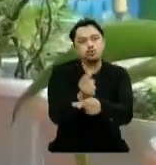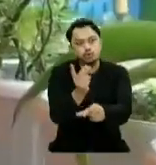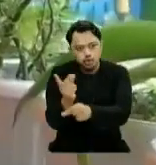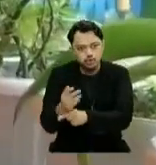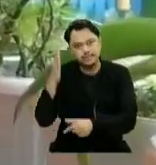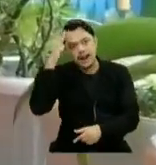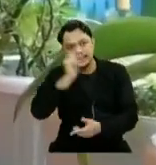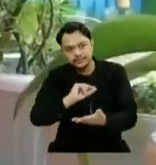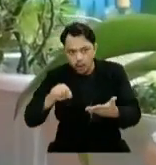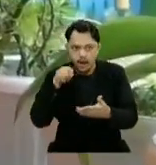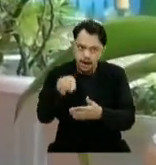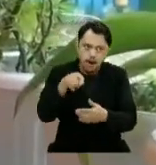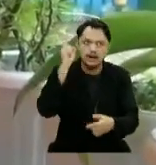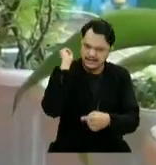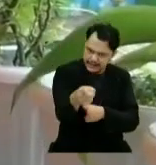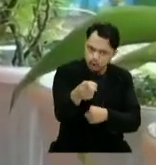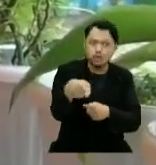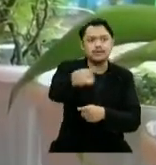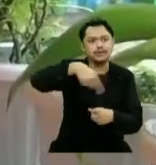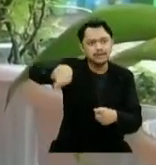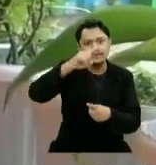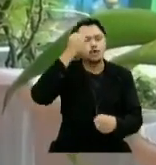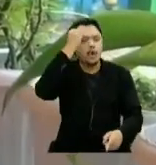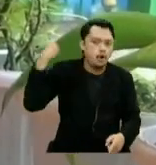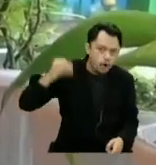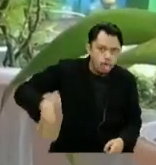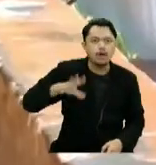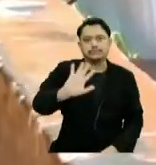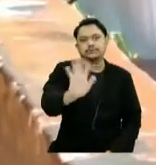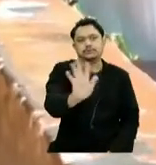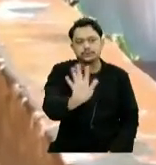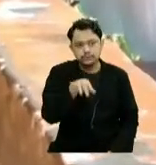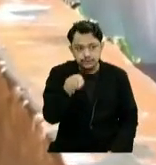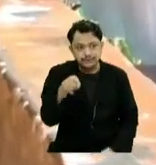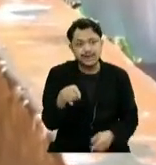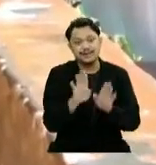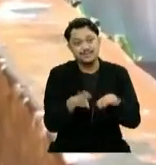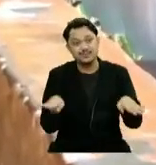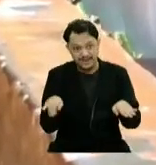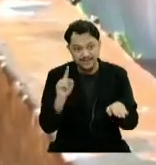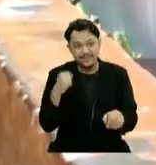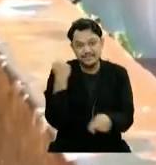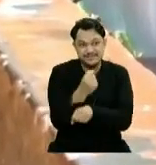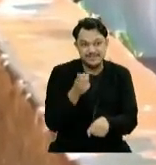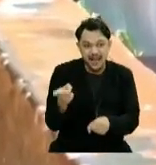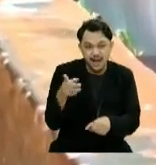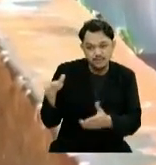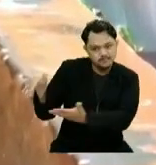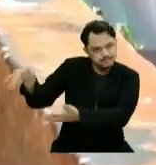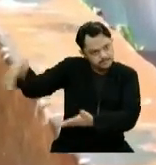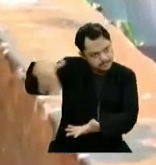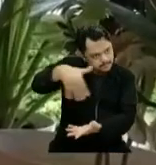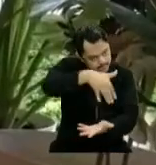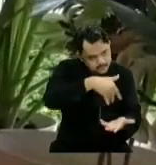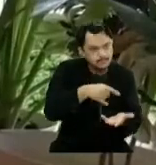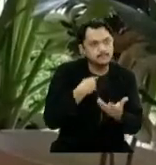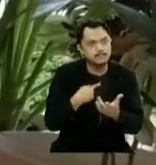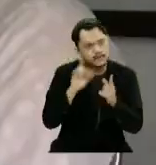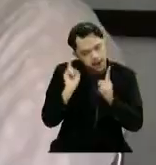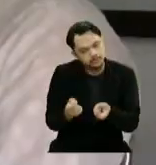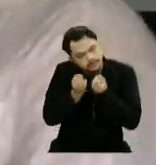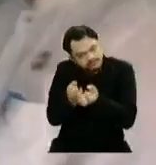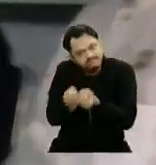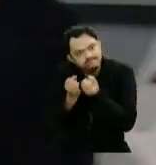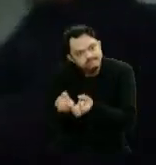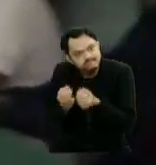dinilai telah kecolongan. Para siswa terduga pelaku perundungan pun telah diberikan bimbingan oleh guru bimbingan konseling SMP 4 Makasar.